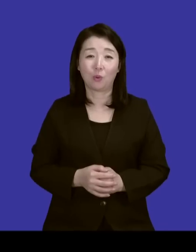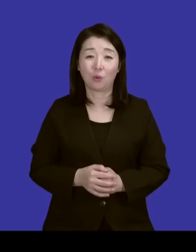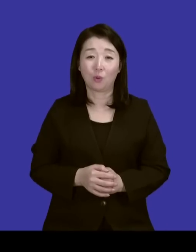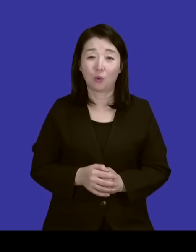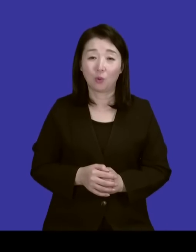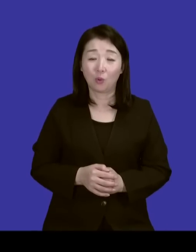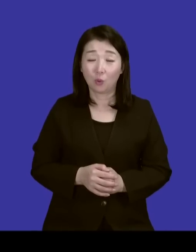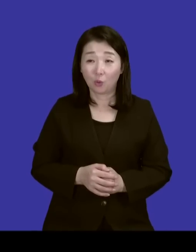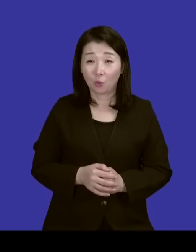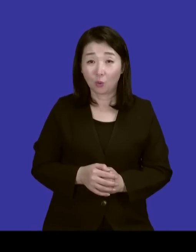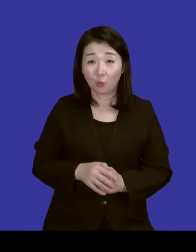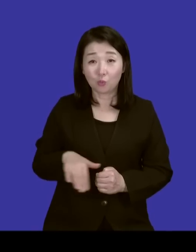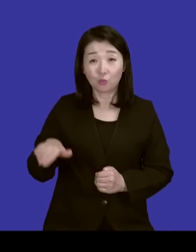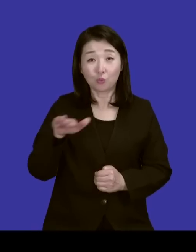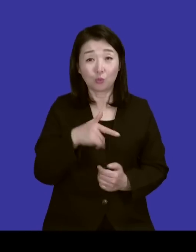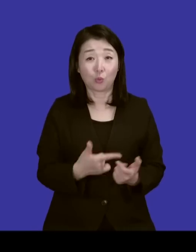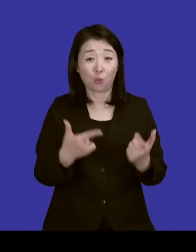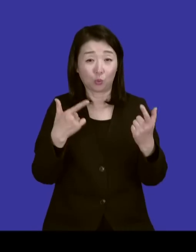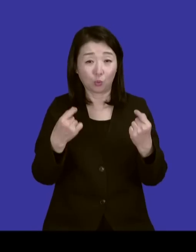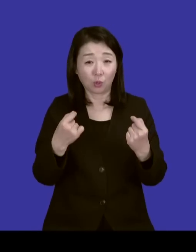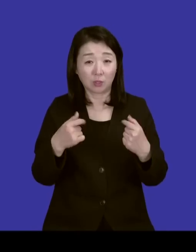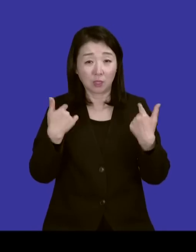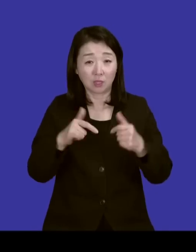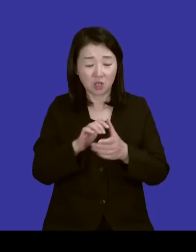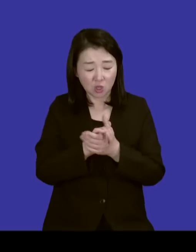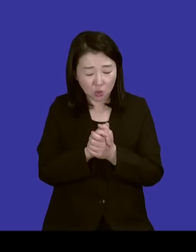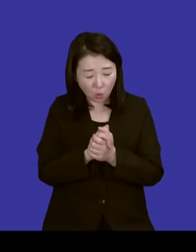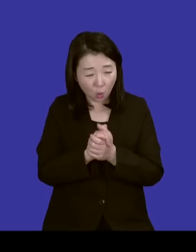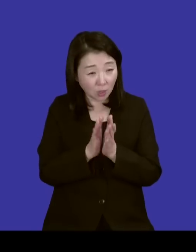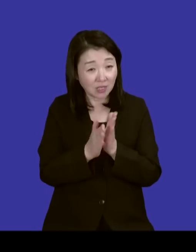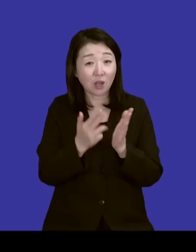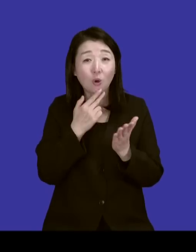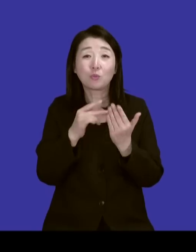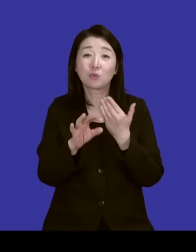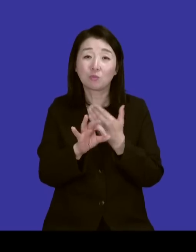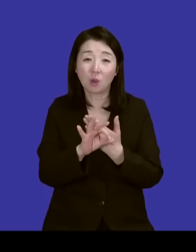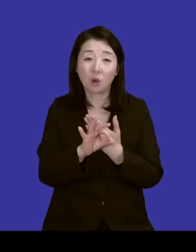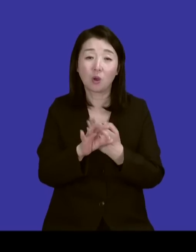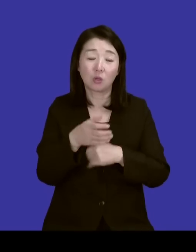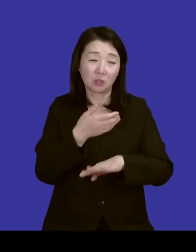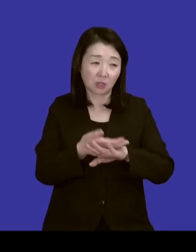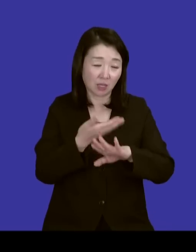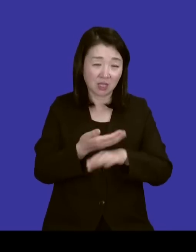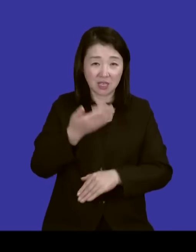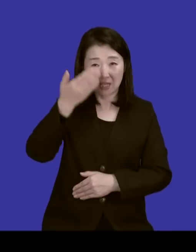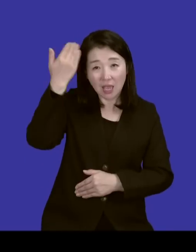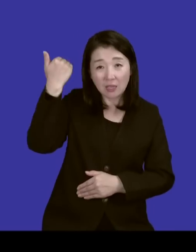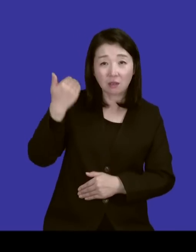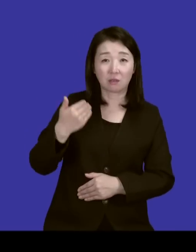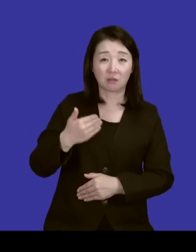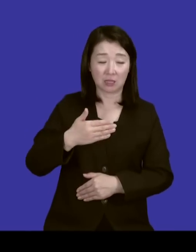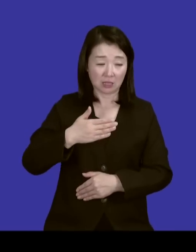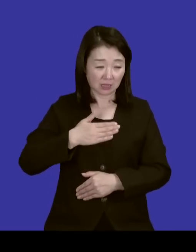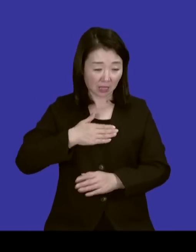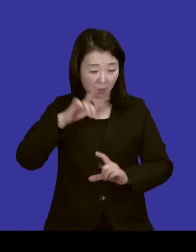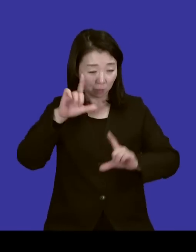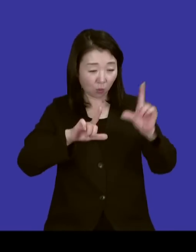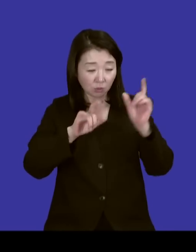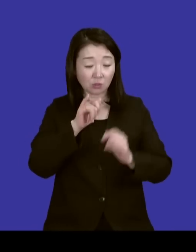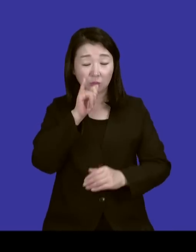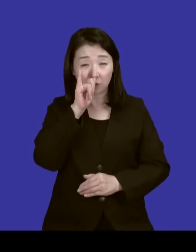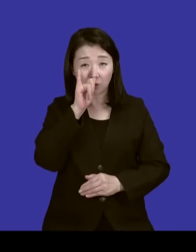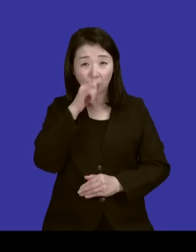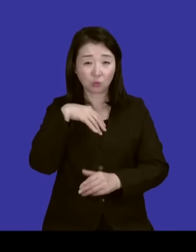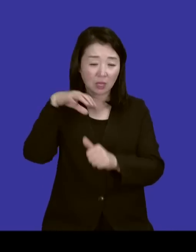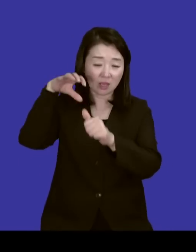역시도 목사님뿐만 아니라 우리도 그렇게 기도를 하루를 열지 않으면 또 다른 예전 것의 내가 나를